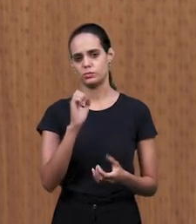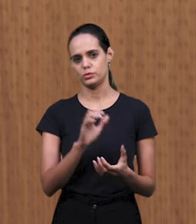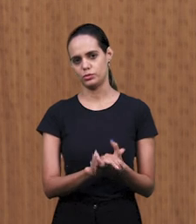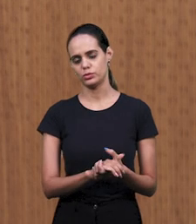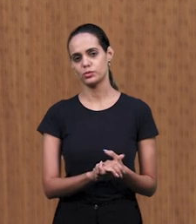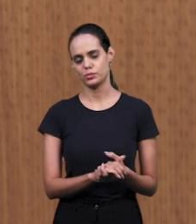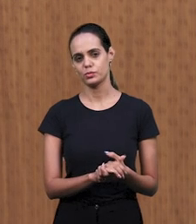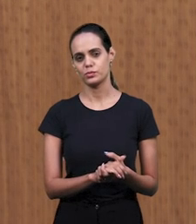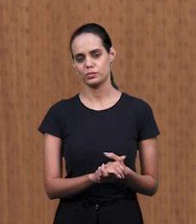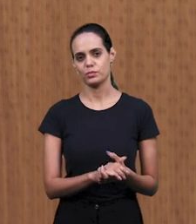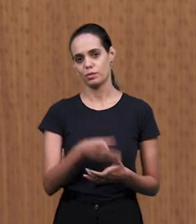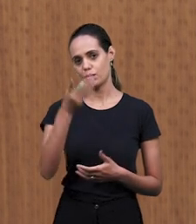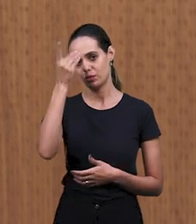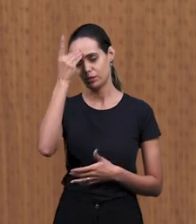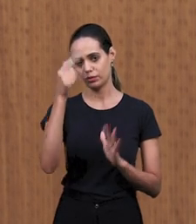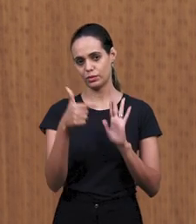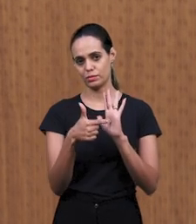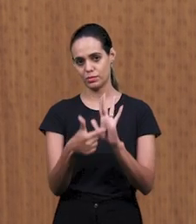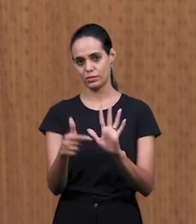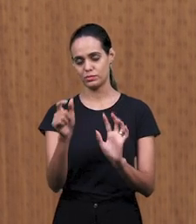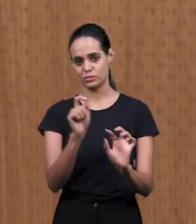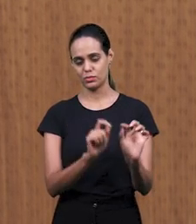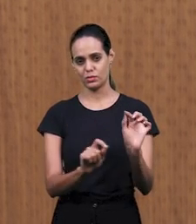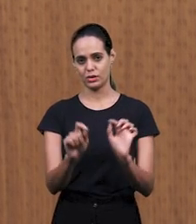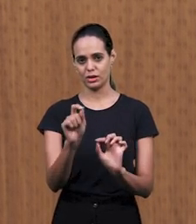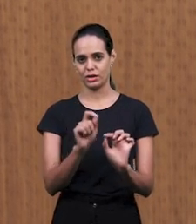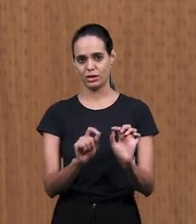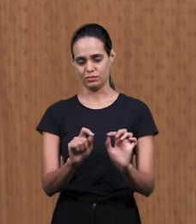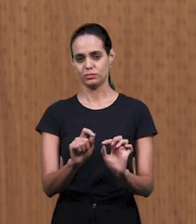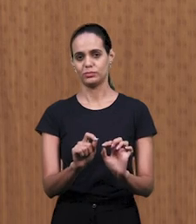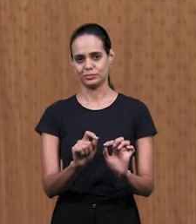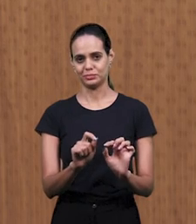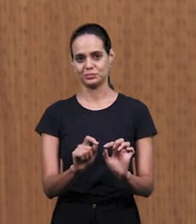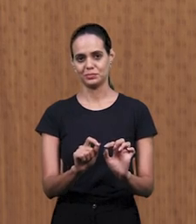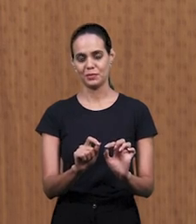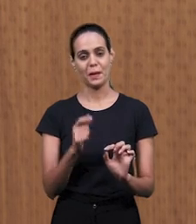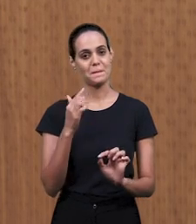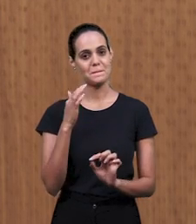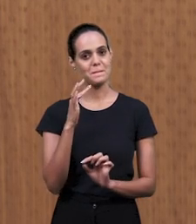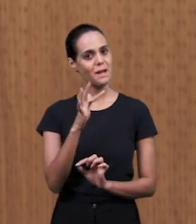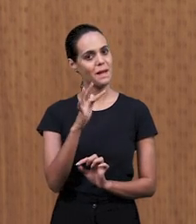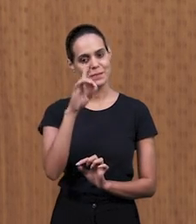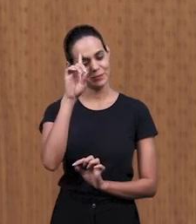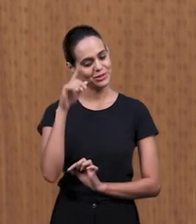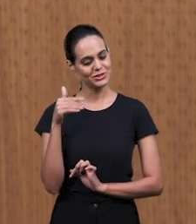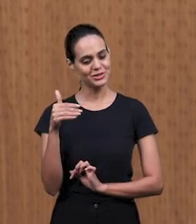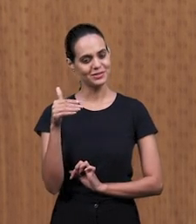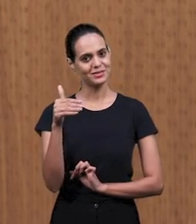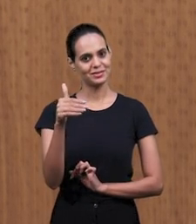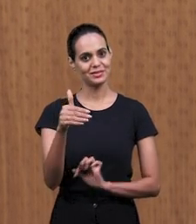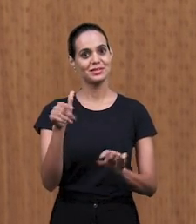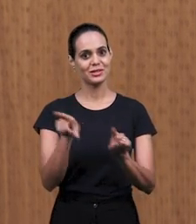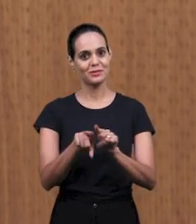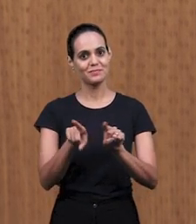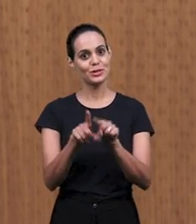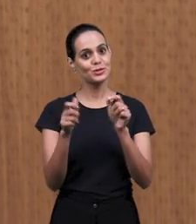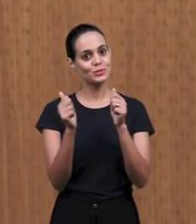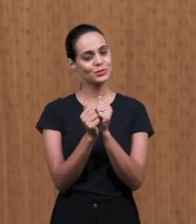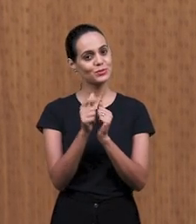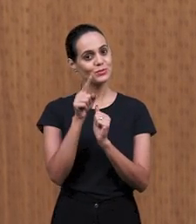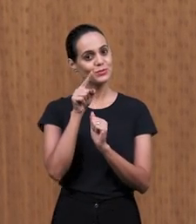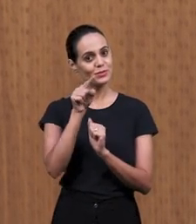короткое время, через несколько дней, он начнет смотреть вместе с тобой это